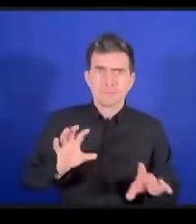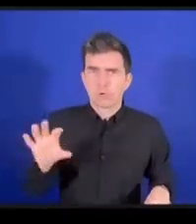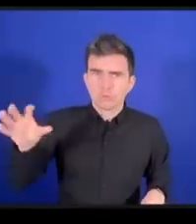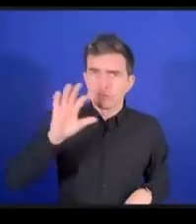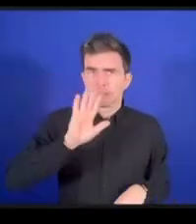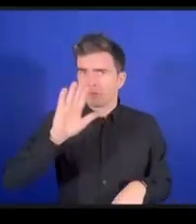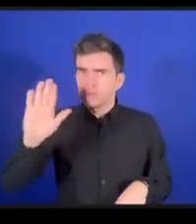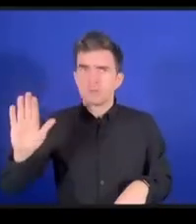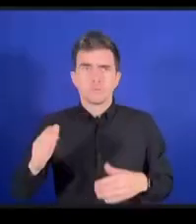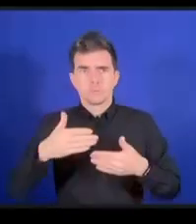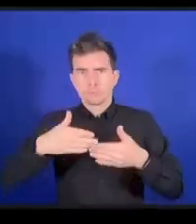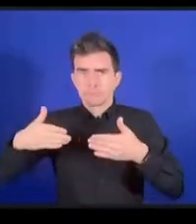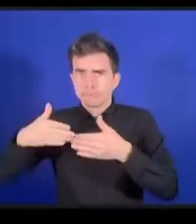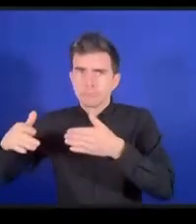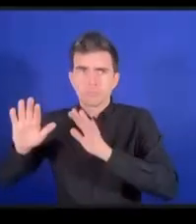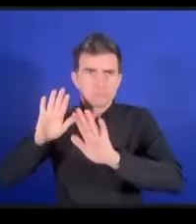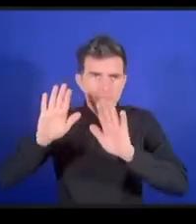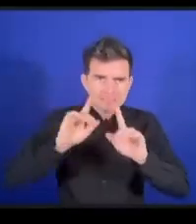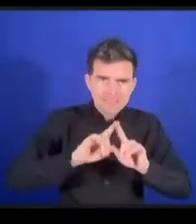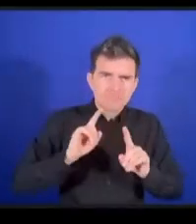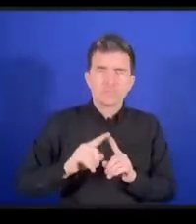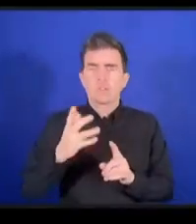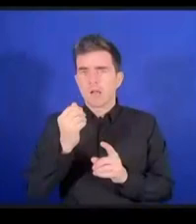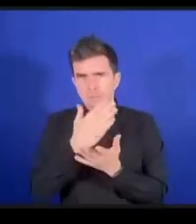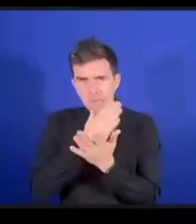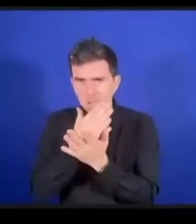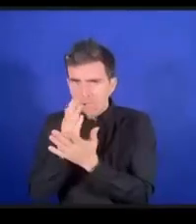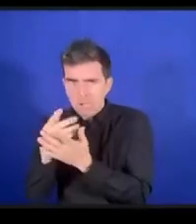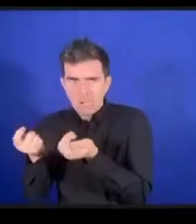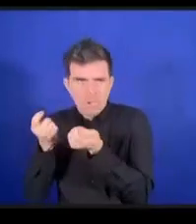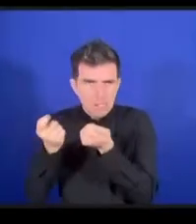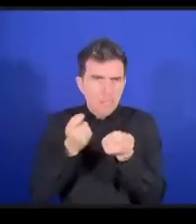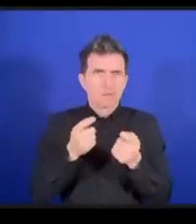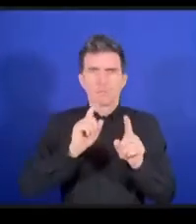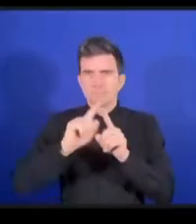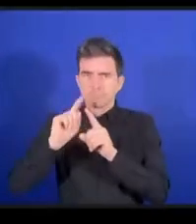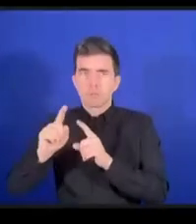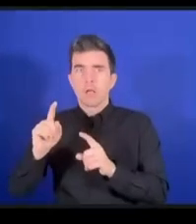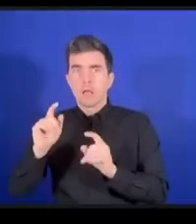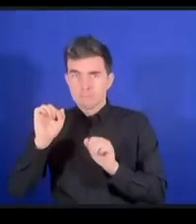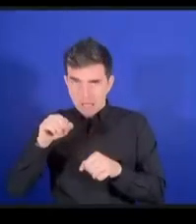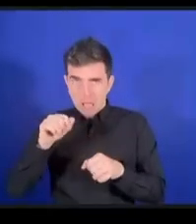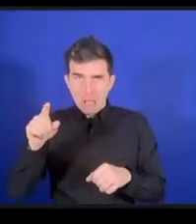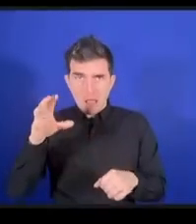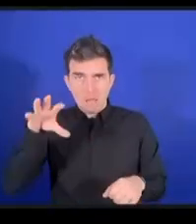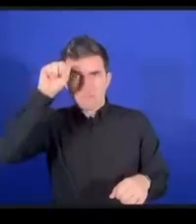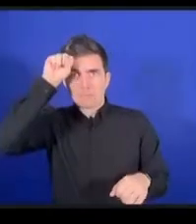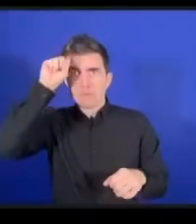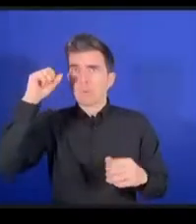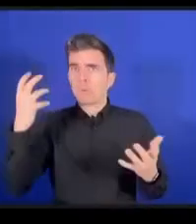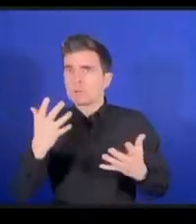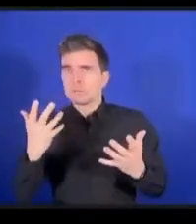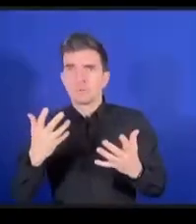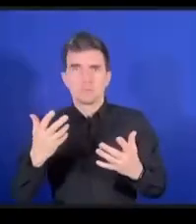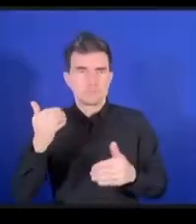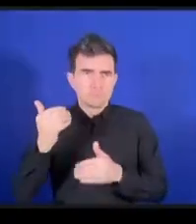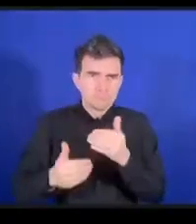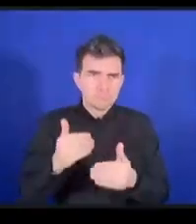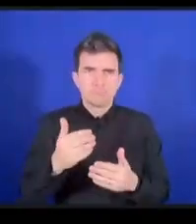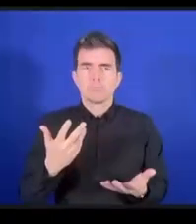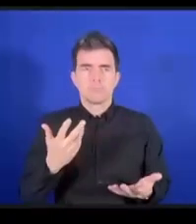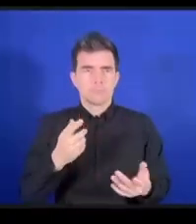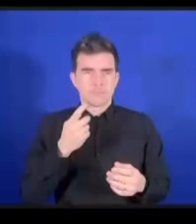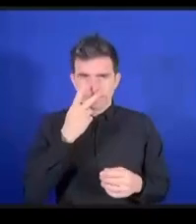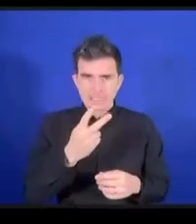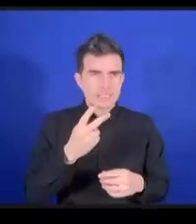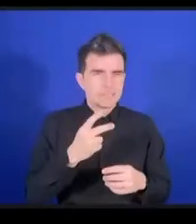このメモリーの操作そういったことをそれから攻撃などに差別化をされて